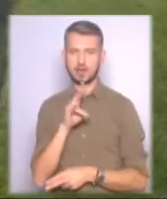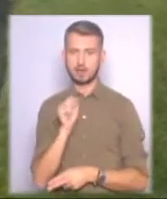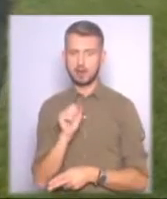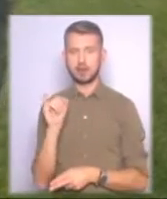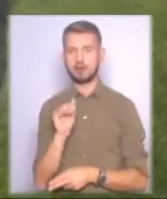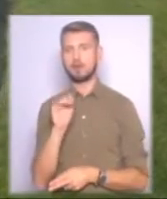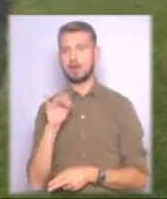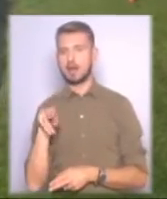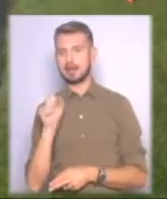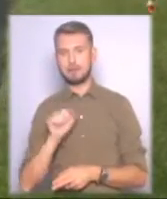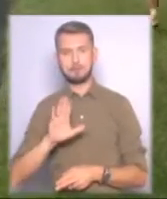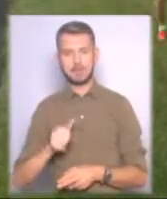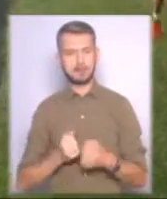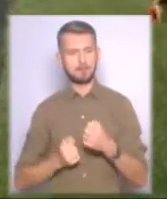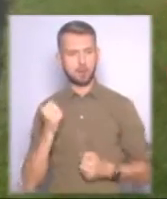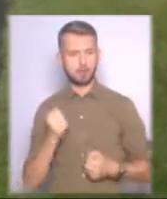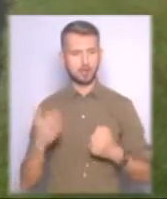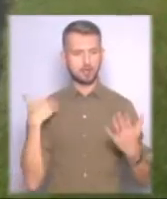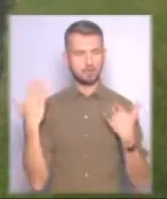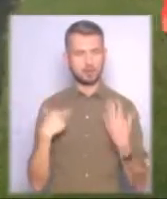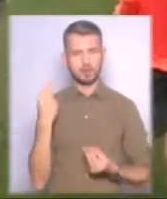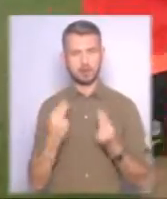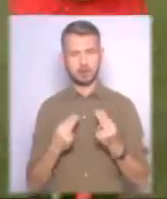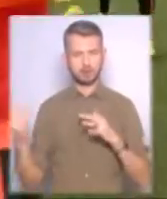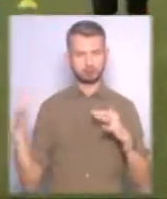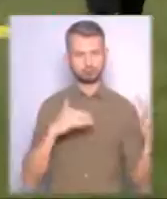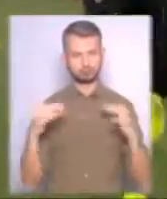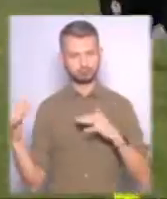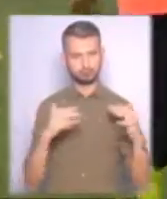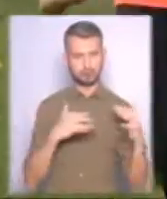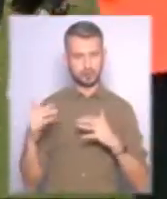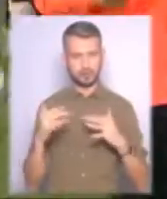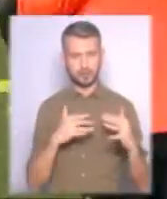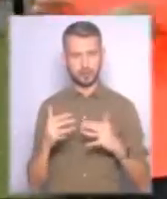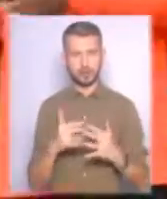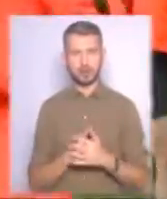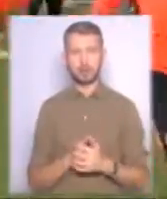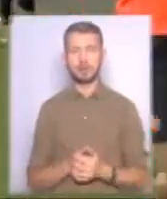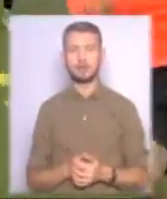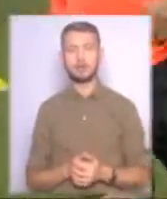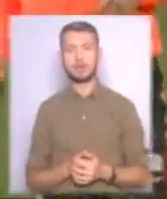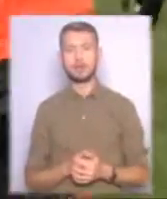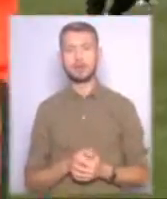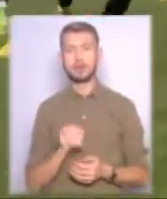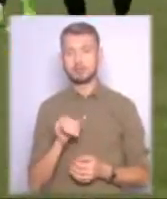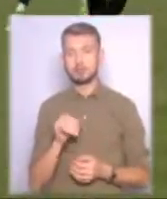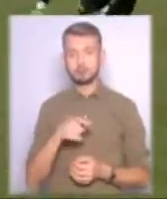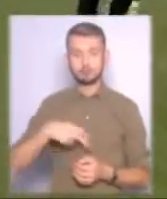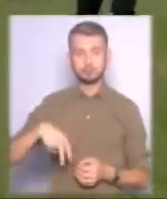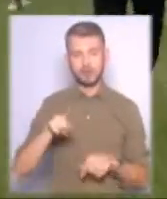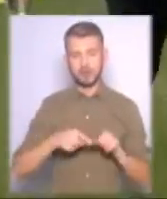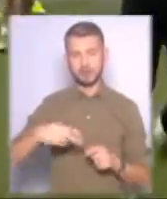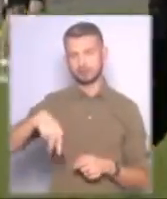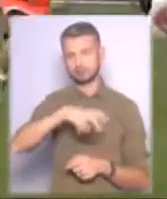Фреда. Після пробіжки і вправи гравці зіграли двосторонку. Малишеві Коваленко участі у ній не взяли і намотували коло уздовж